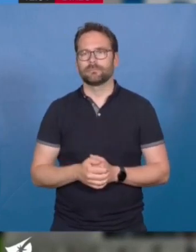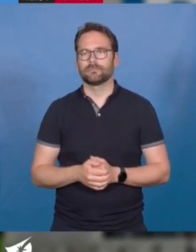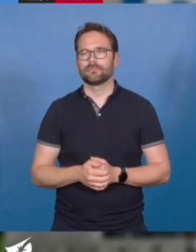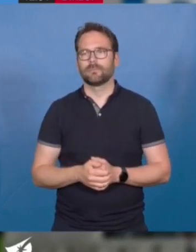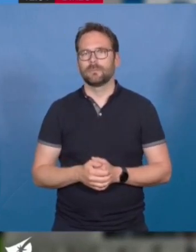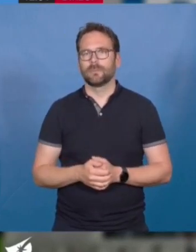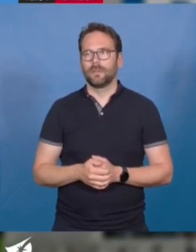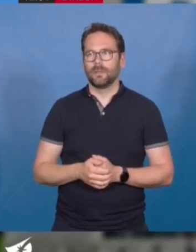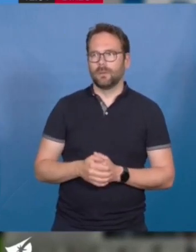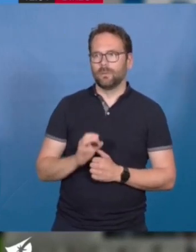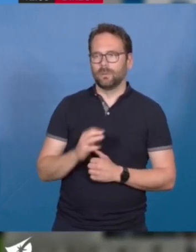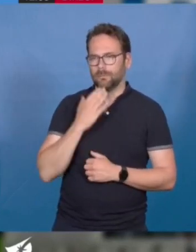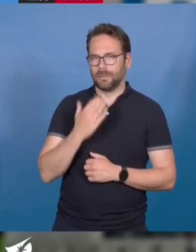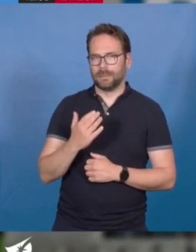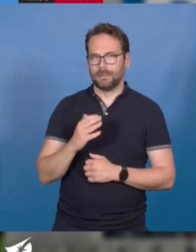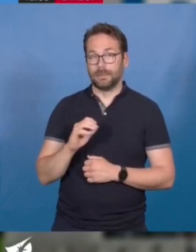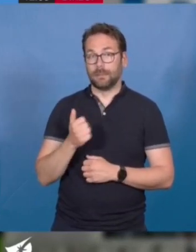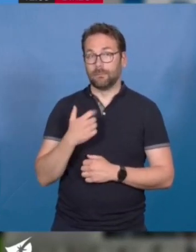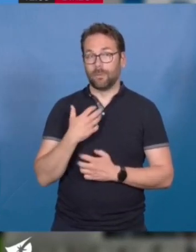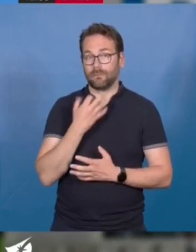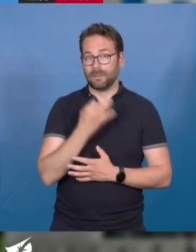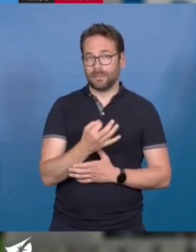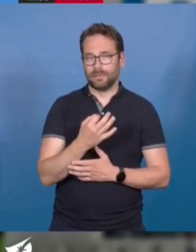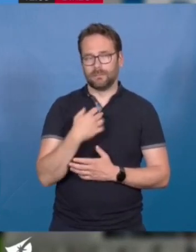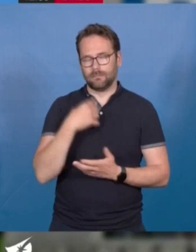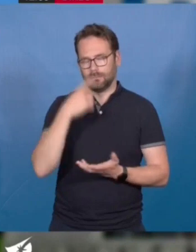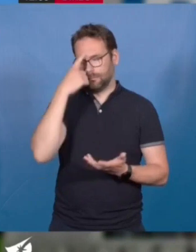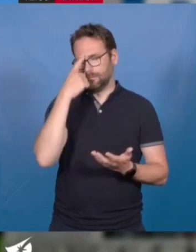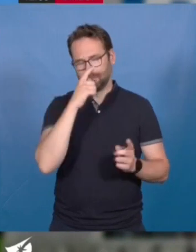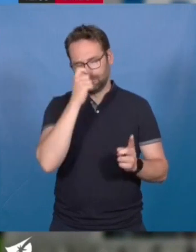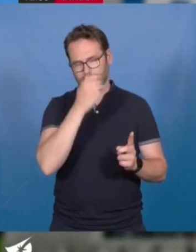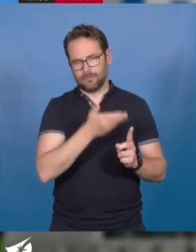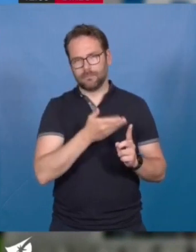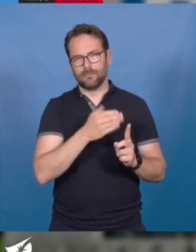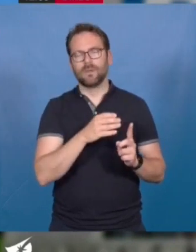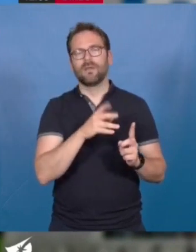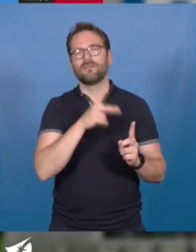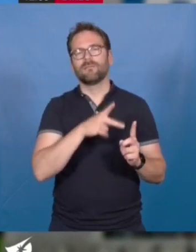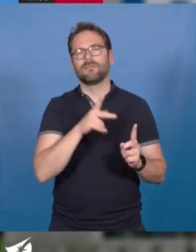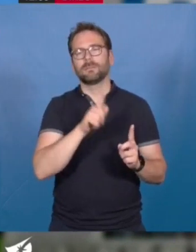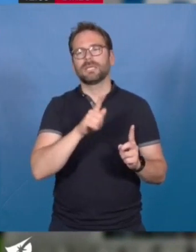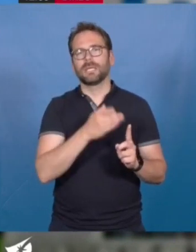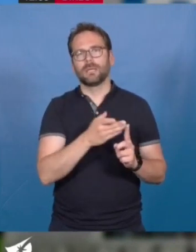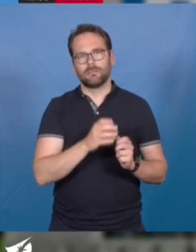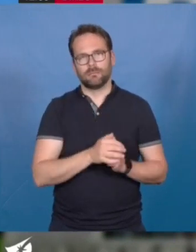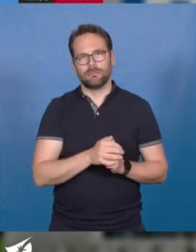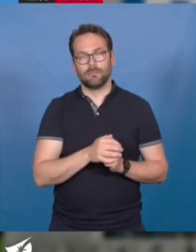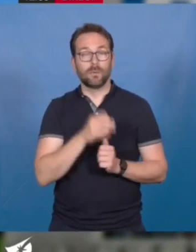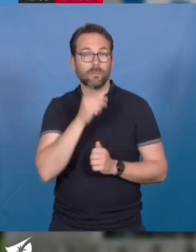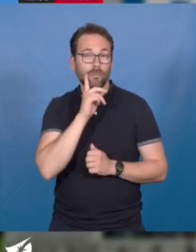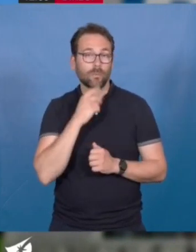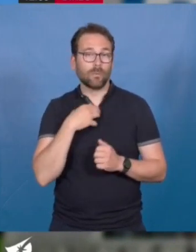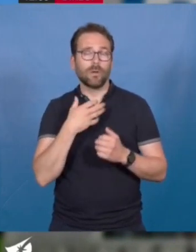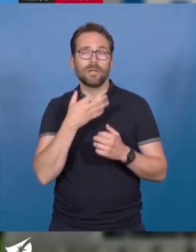Oui, merci. D'abord, je voulais commencer par une pensée amicale à Philippe Guillet, puisque on parle beaucoup des